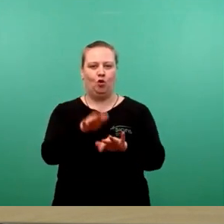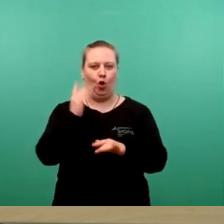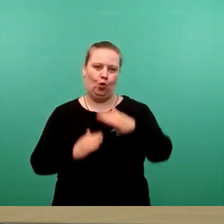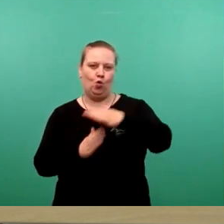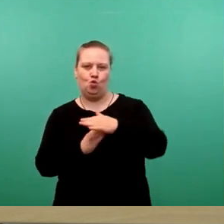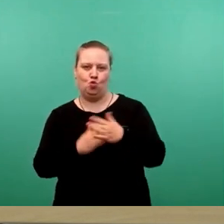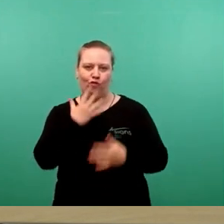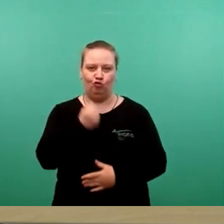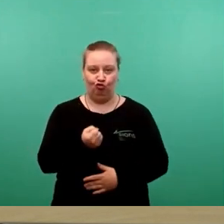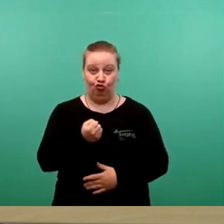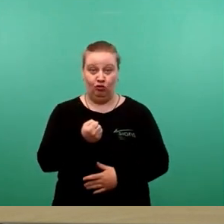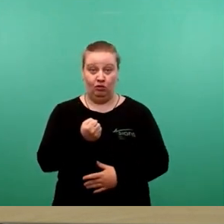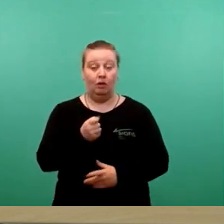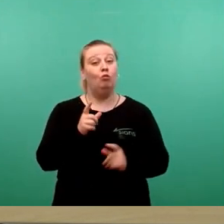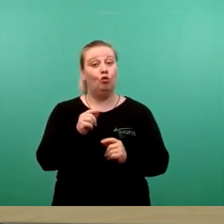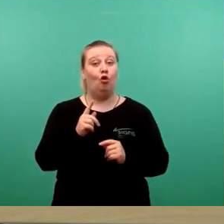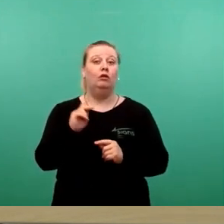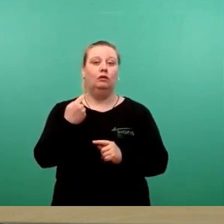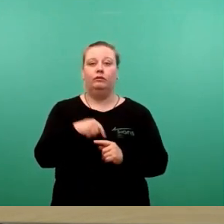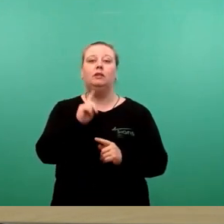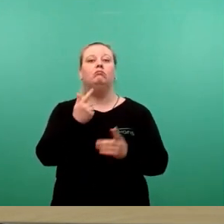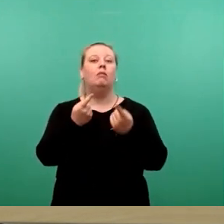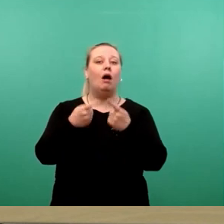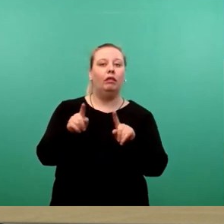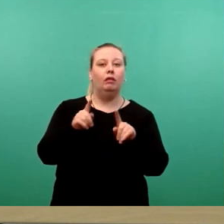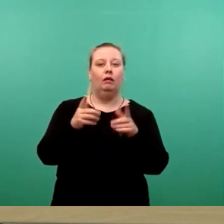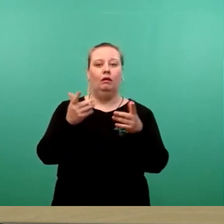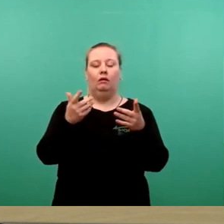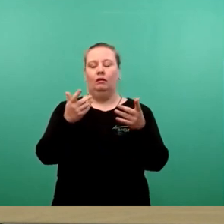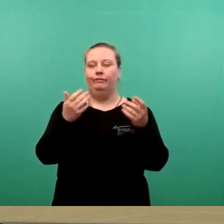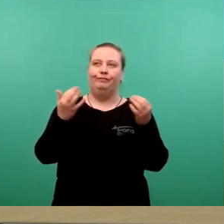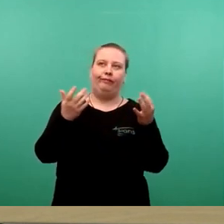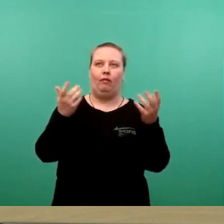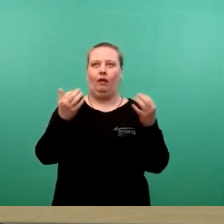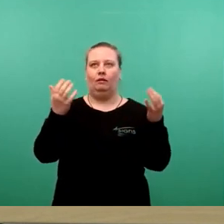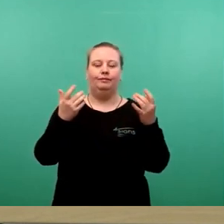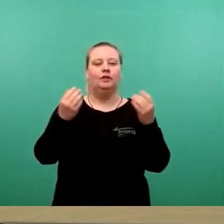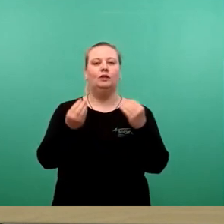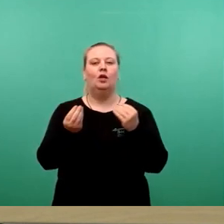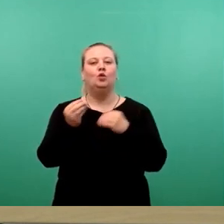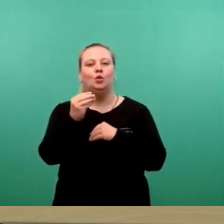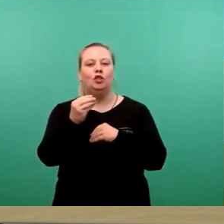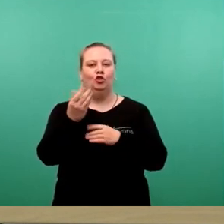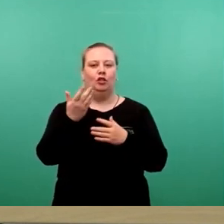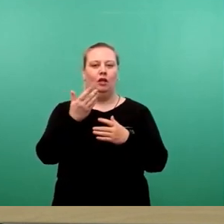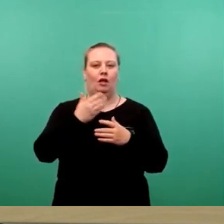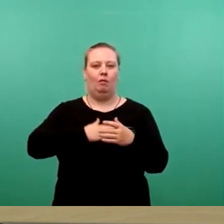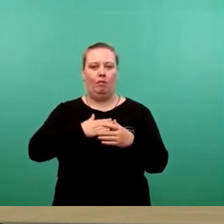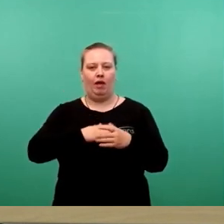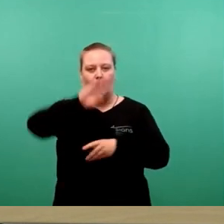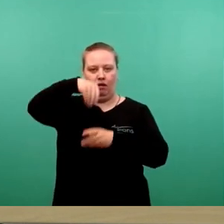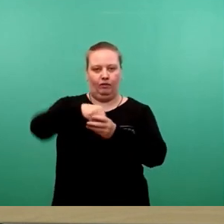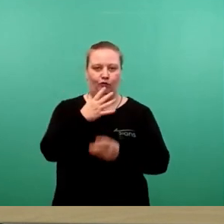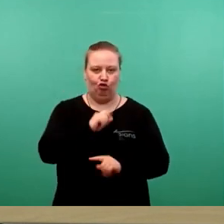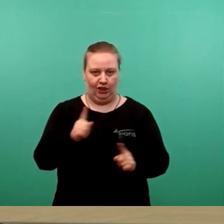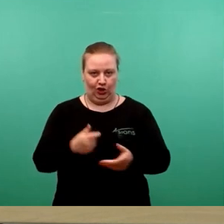sich im Prinzip keine weiteren zusätzlichen Bäder in das Portfolio aufgenommen